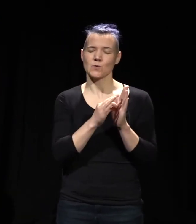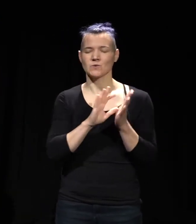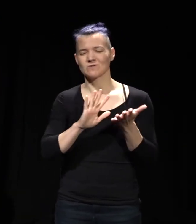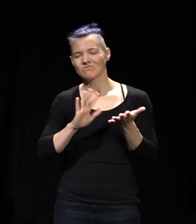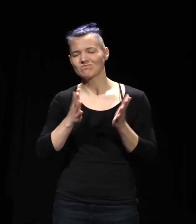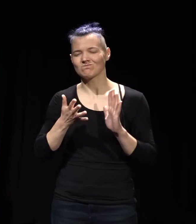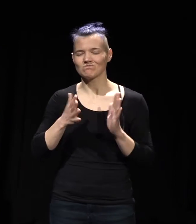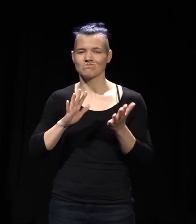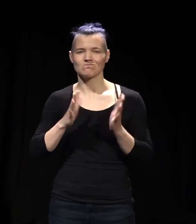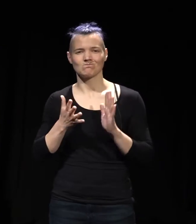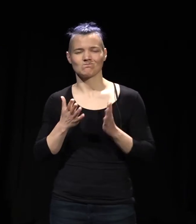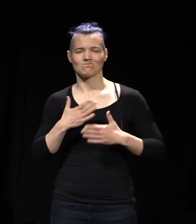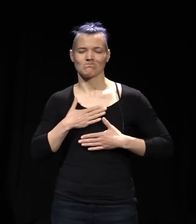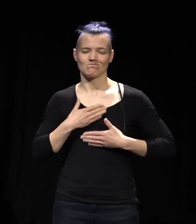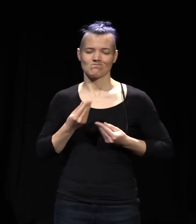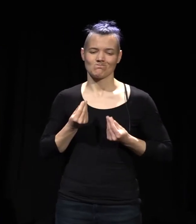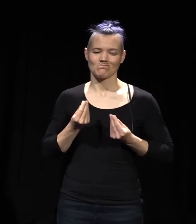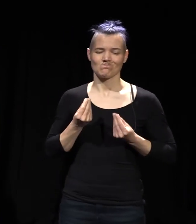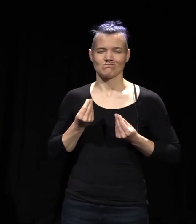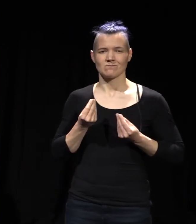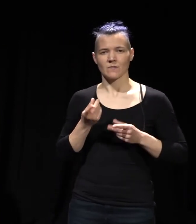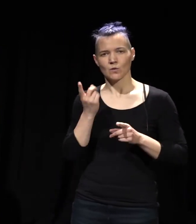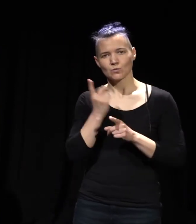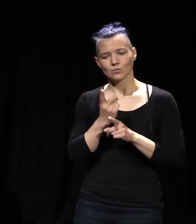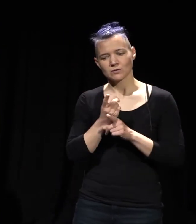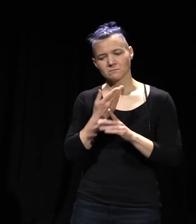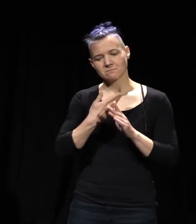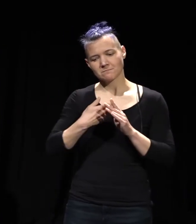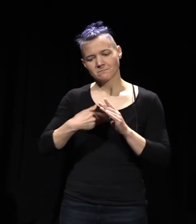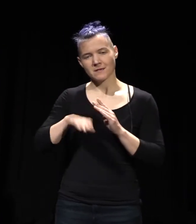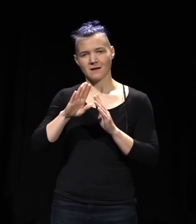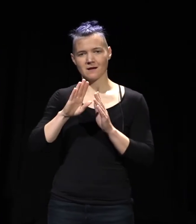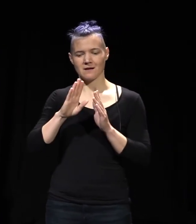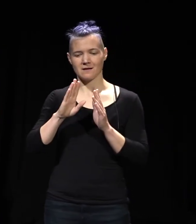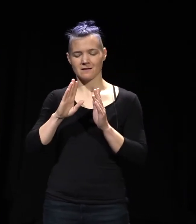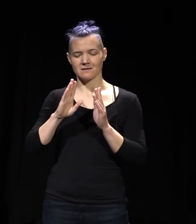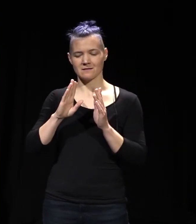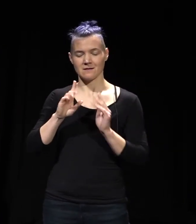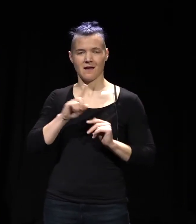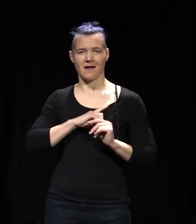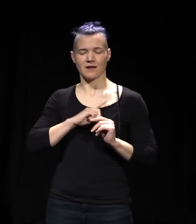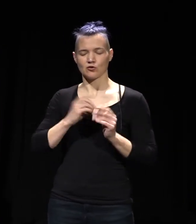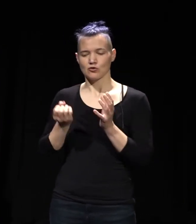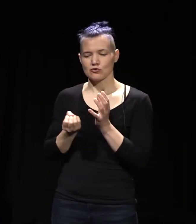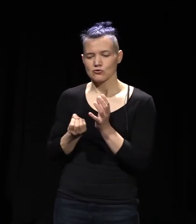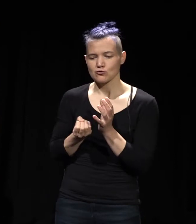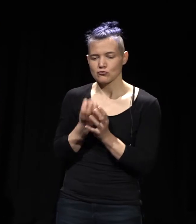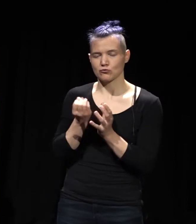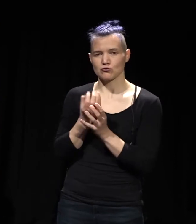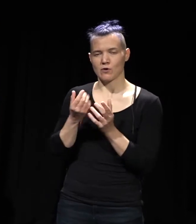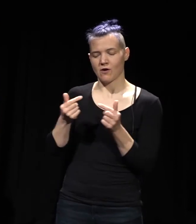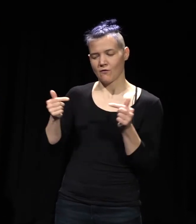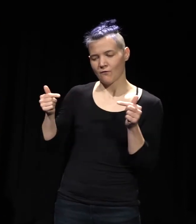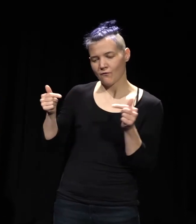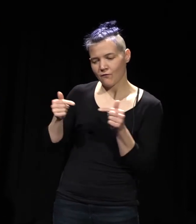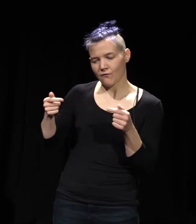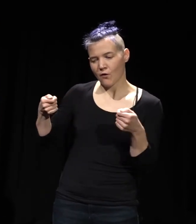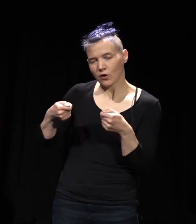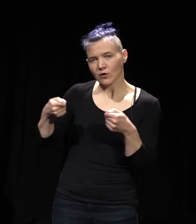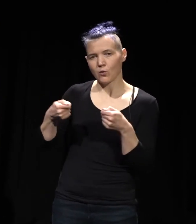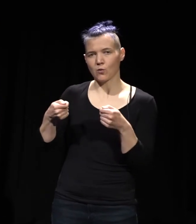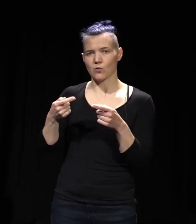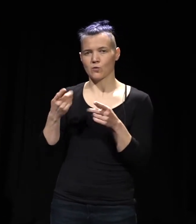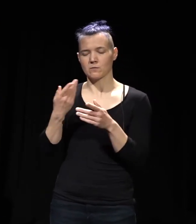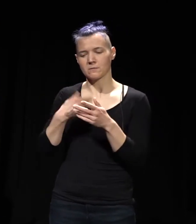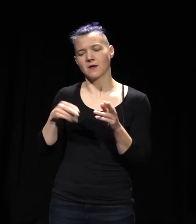würde, das sollten wir viel stärker bei unserer Kulturförderung berücksichtigen, damit die